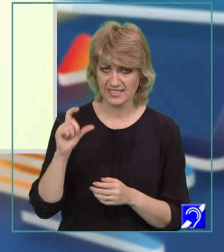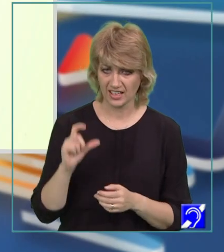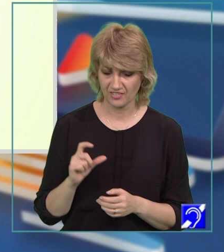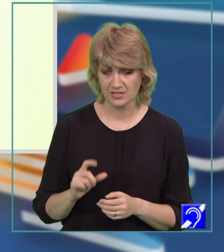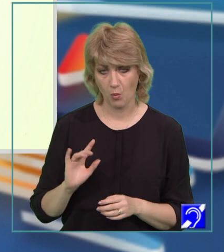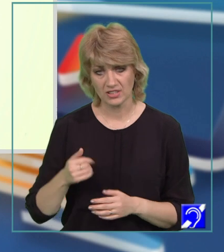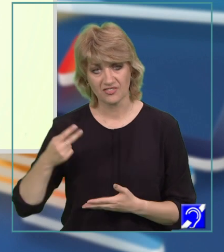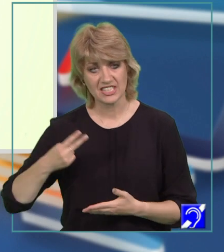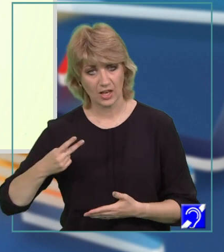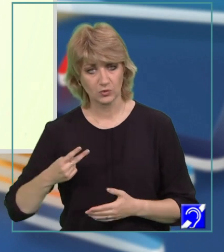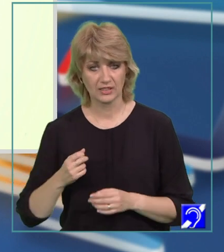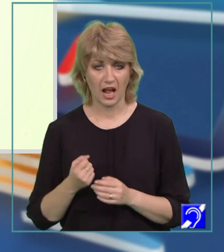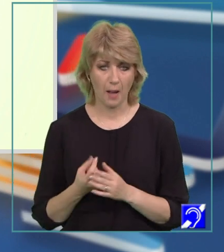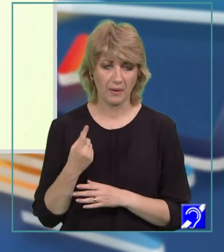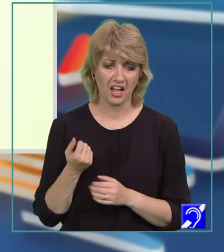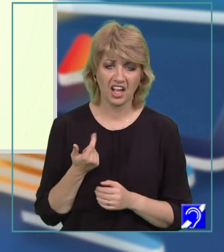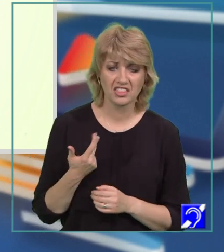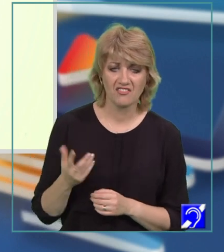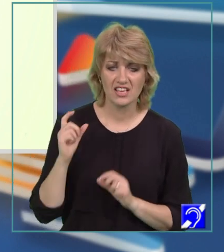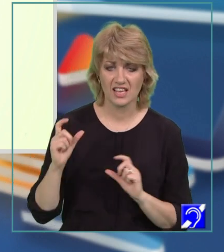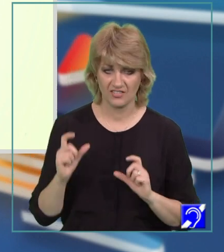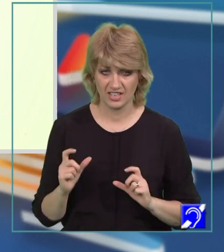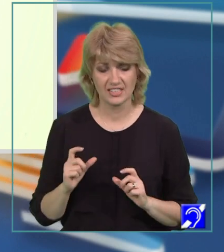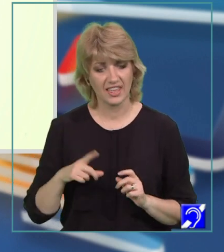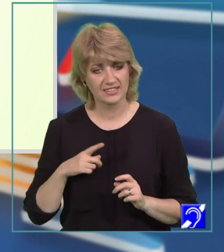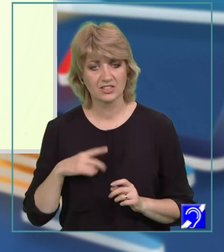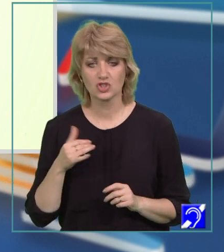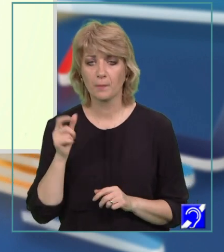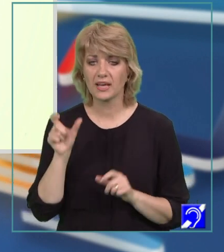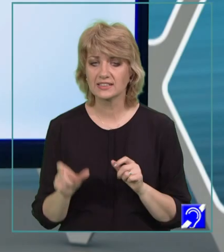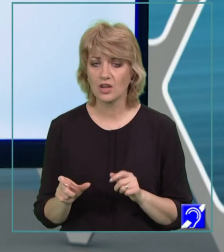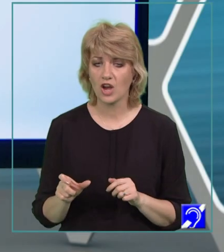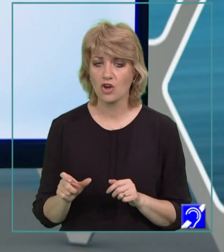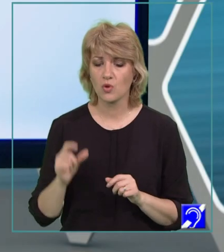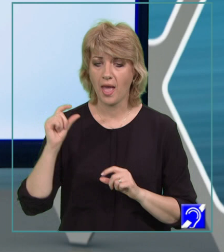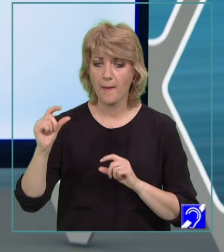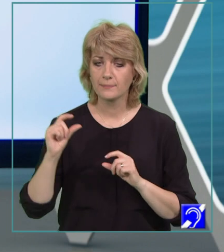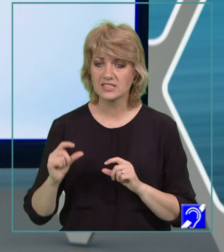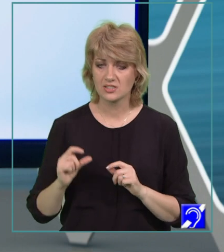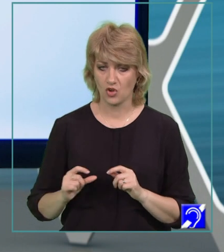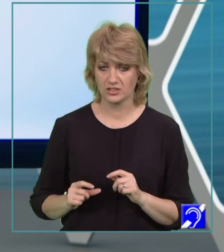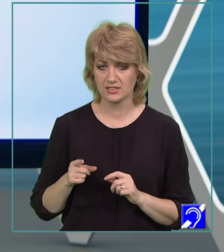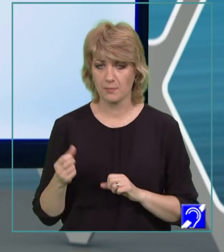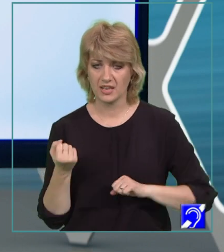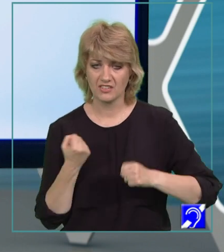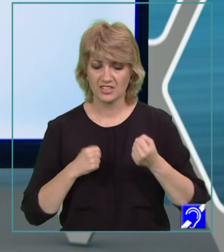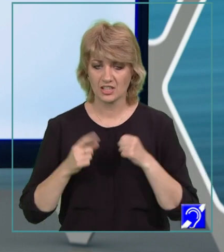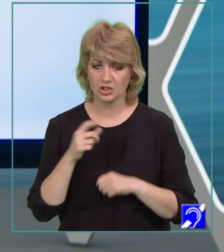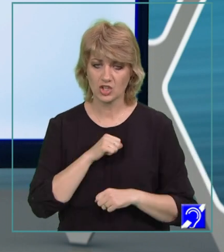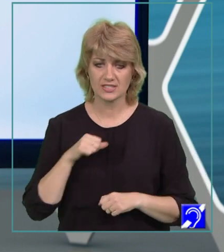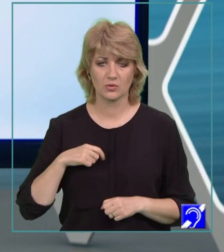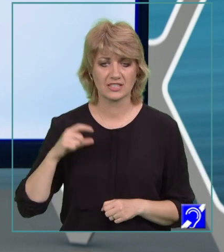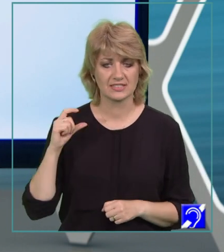fi secundar, dacă apare în câteva secvențe. Evident există și personajul episodic, acesta se manifestă într-o singură